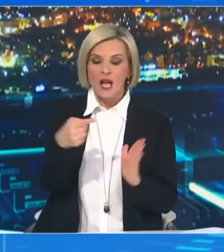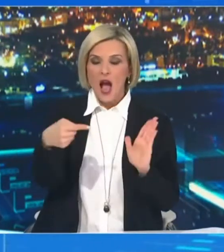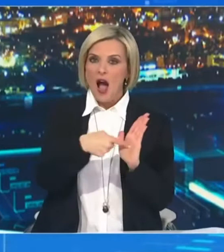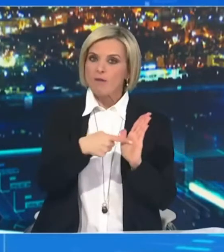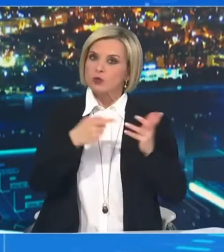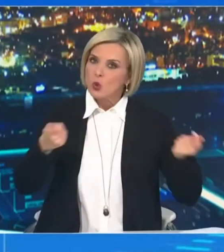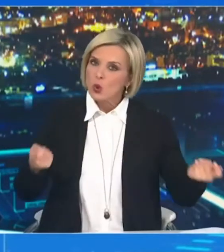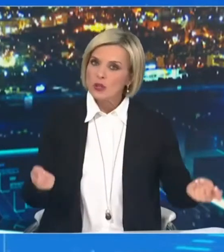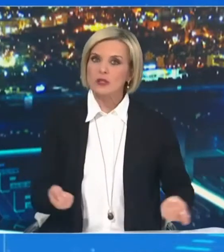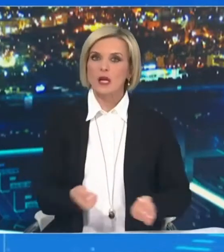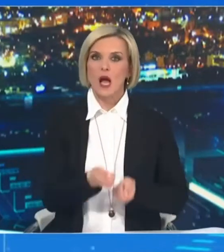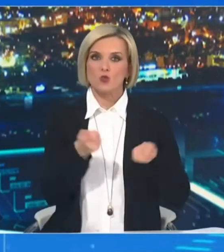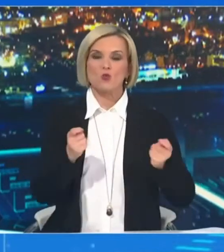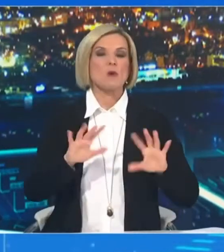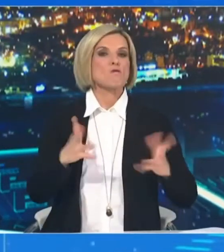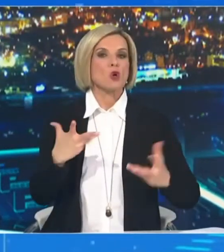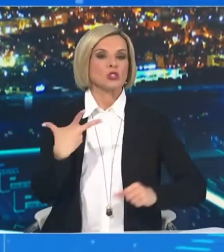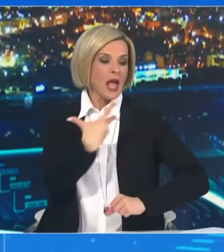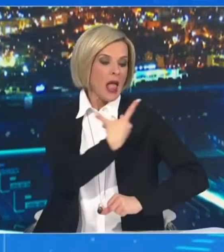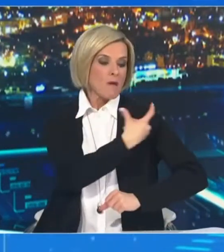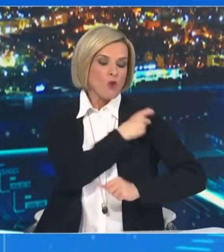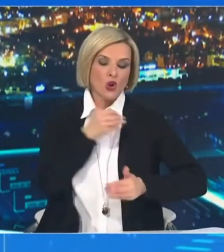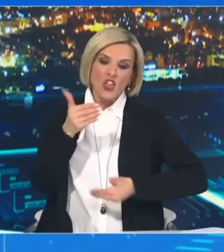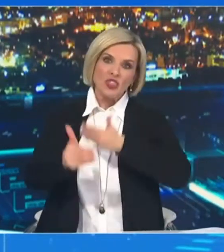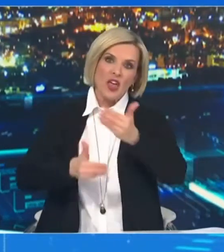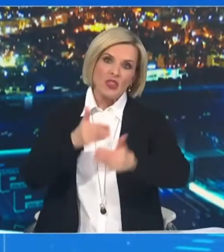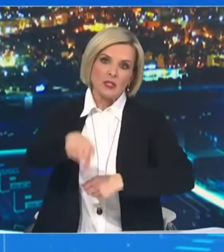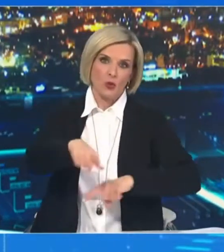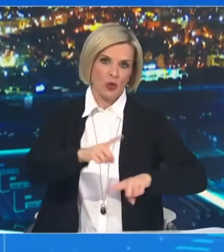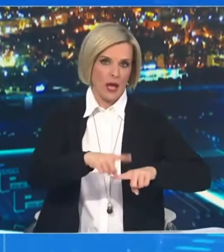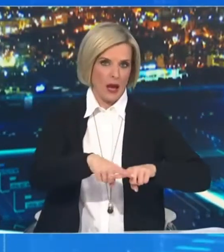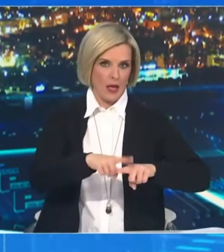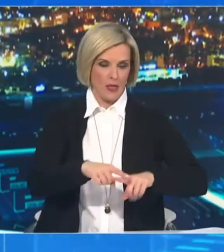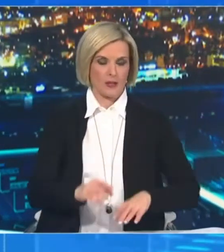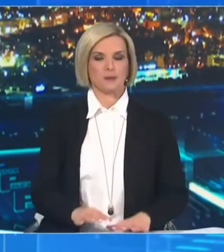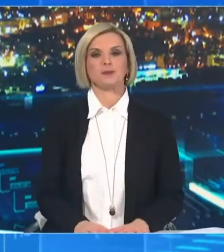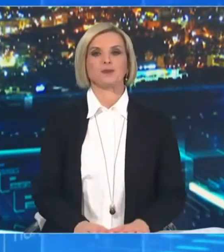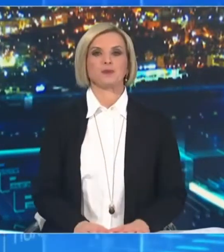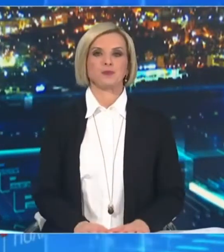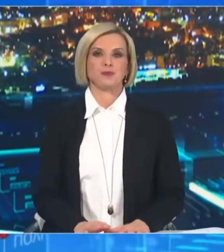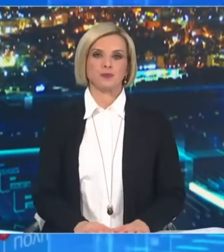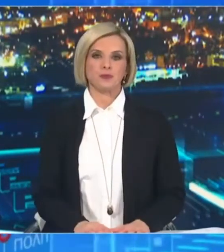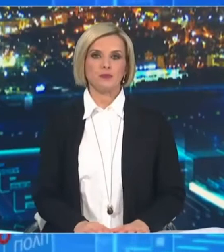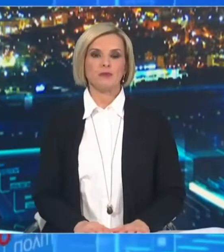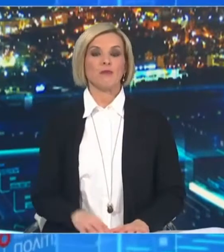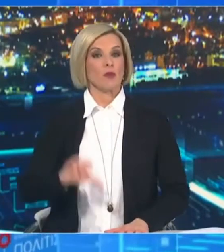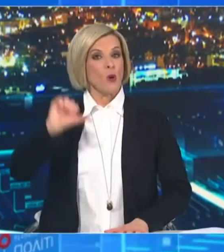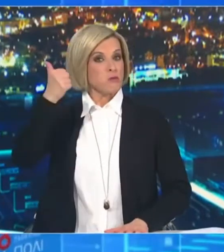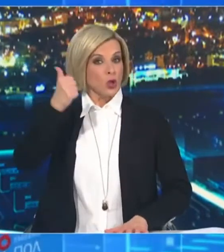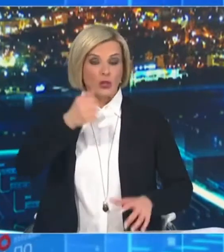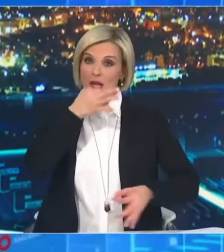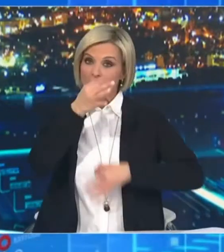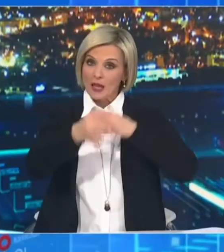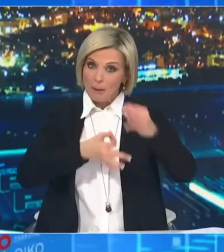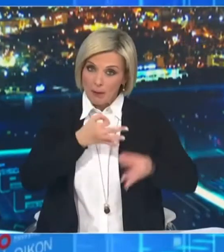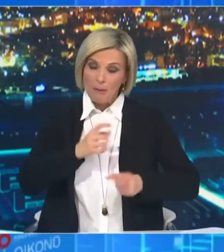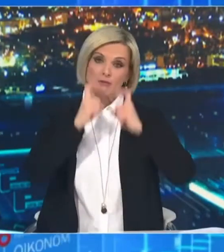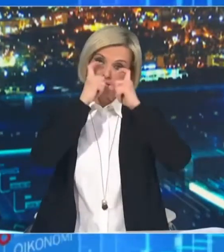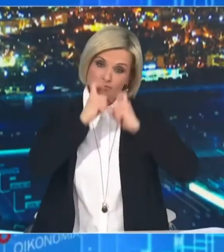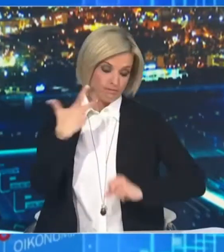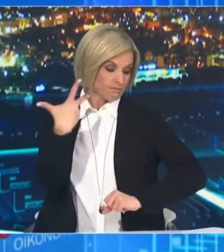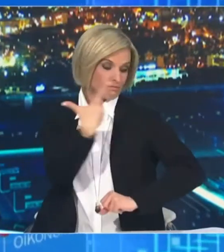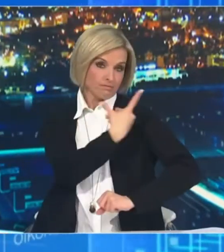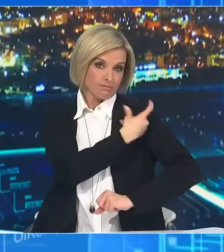μέρος ο εμβολιασμός στη χώρα μας. Γνωρίζουμε ότι ξεκίνησε από τους υγειονομικούς και το προσωπικό των